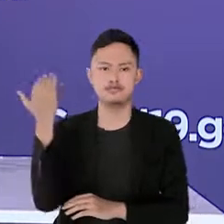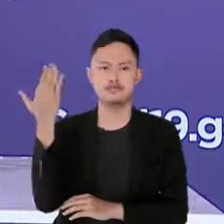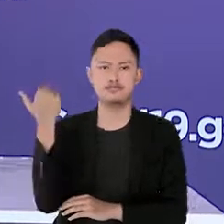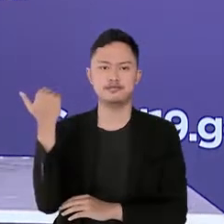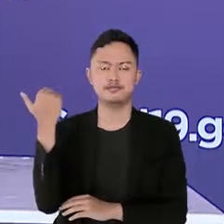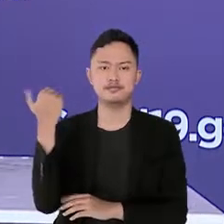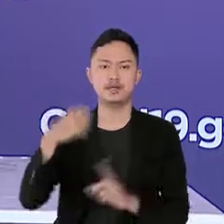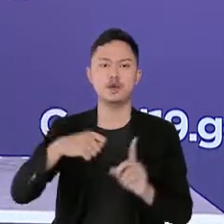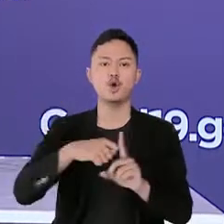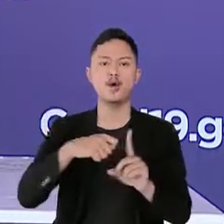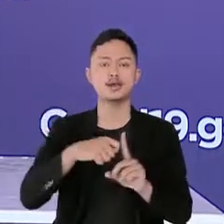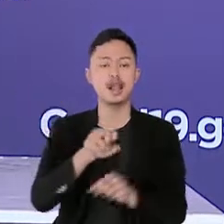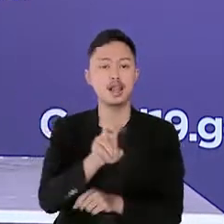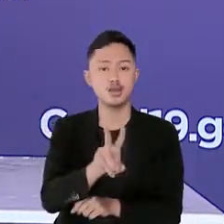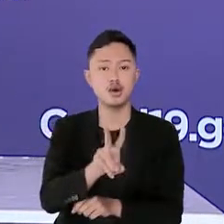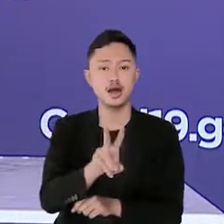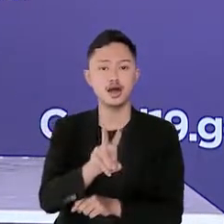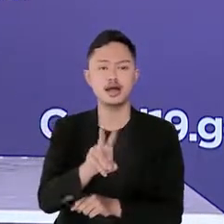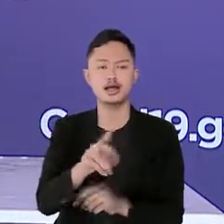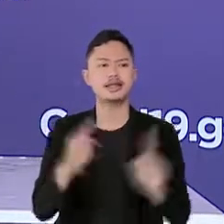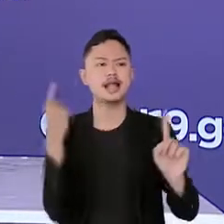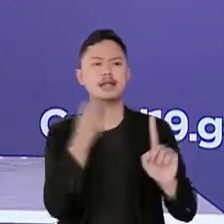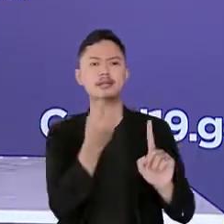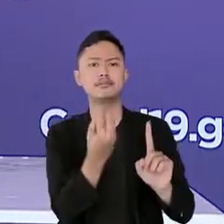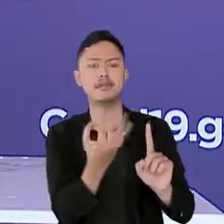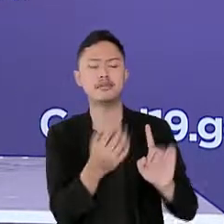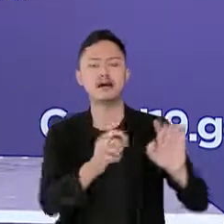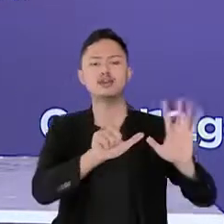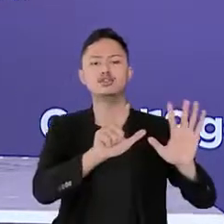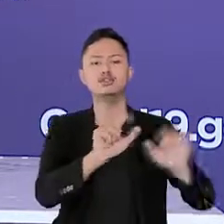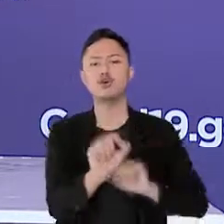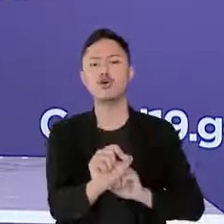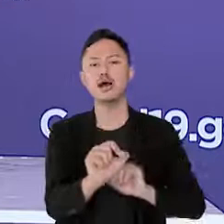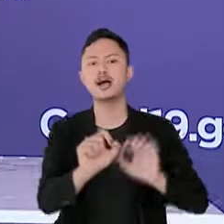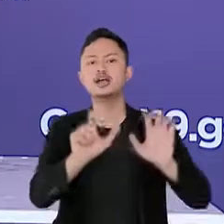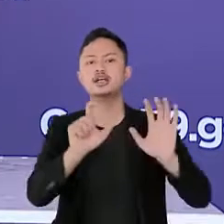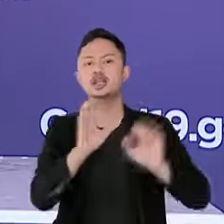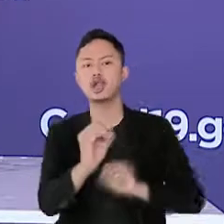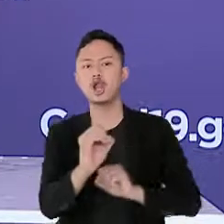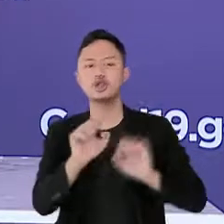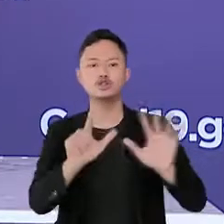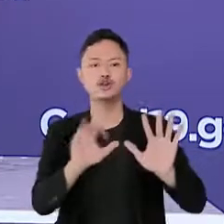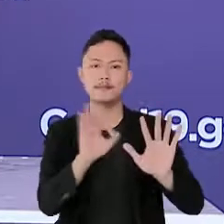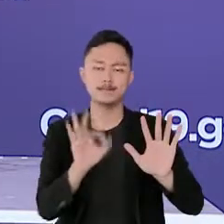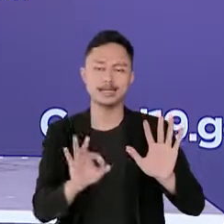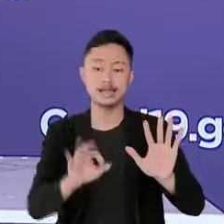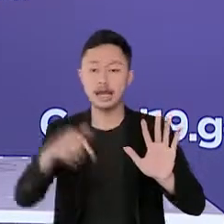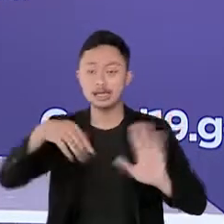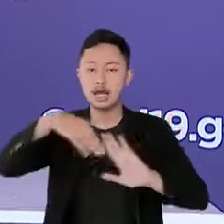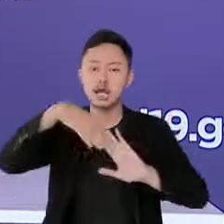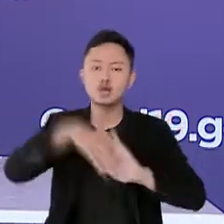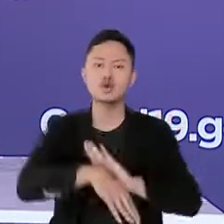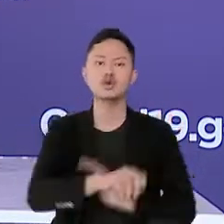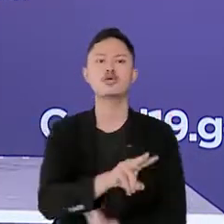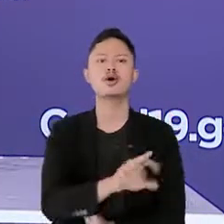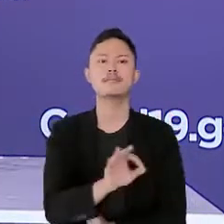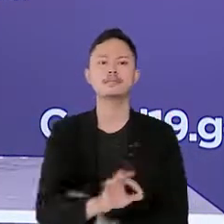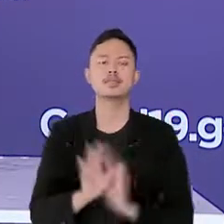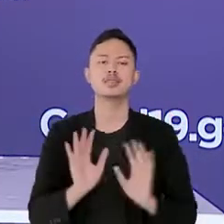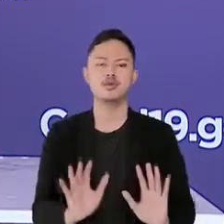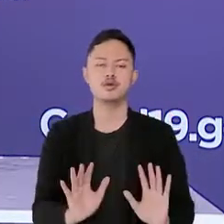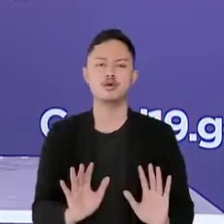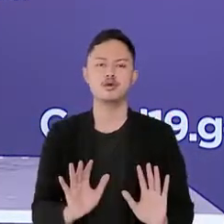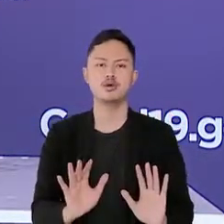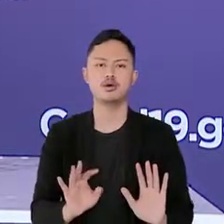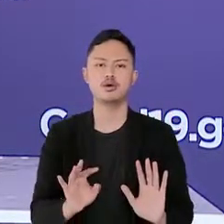pada kuartal kedua yaitu 7,07% dengan adanya lonjakan ketiga yang dihad